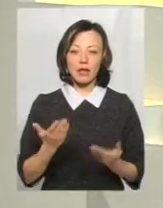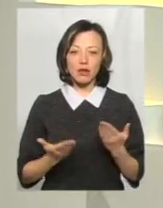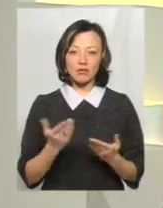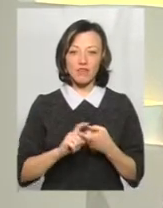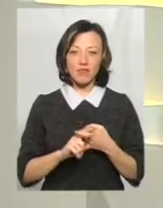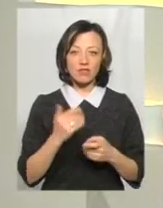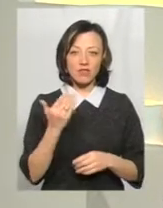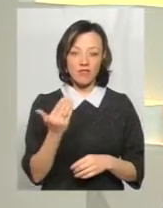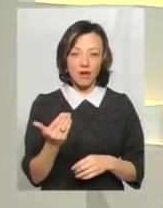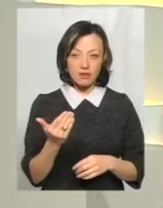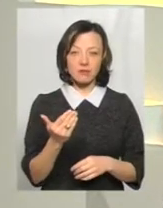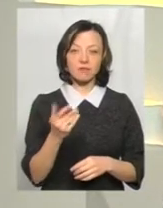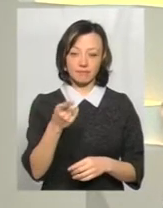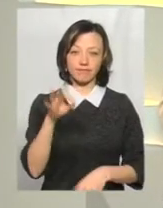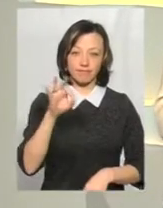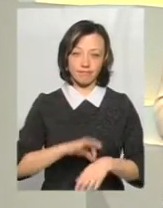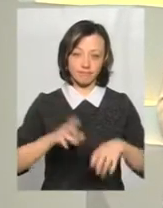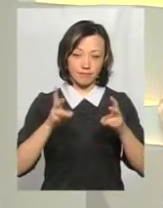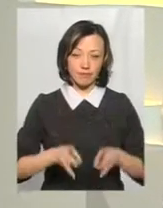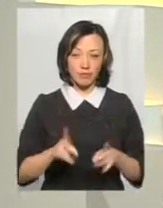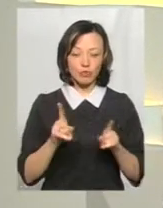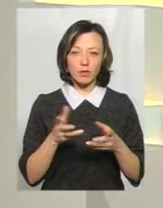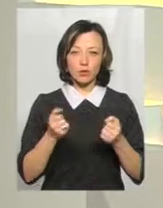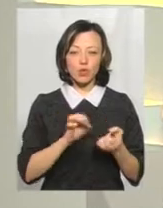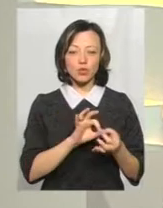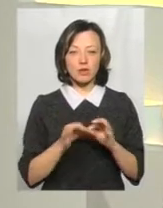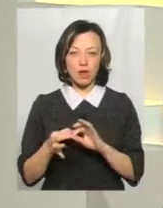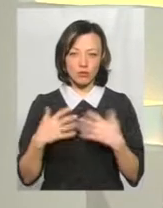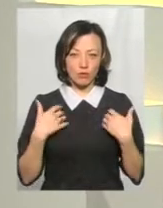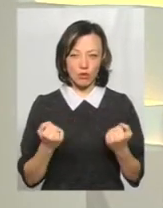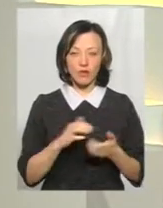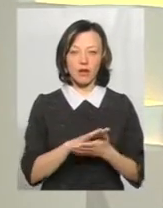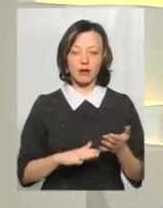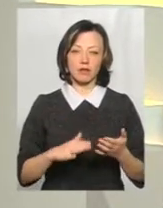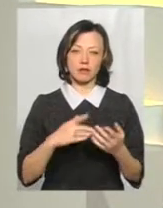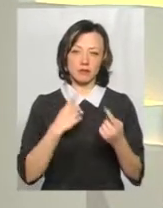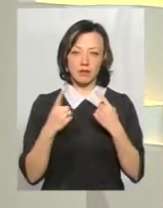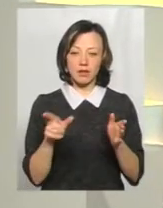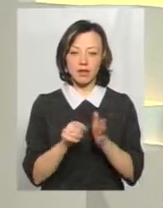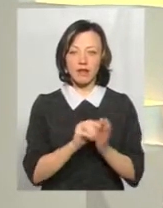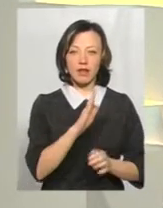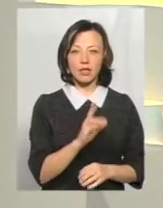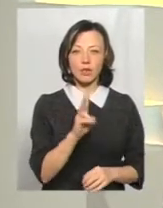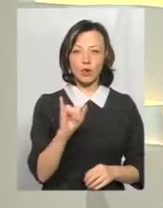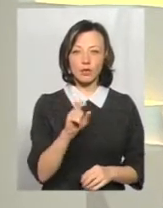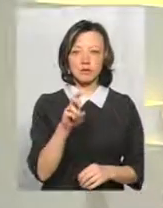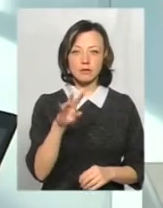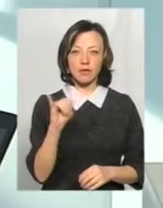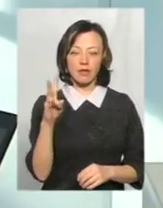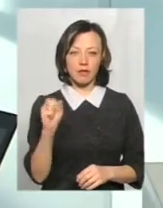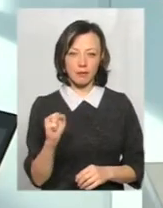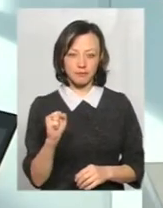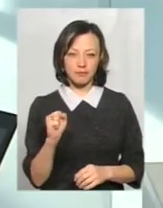вірус вас не оминув, аби не отримати ускладнень. Про це ми говоримо сьогодні з Валентиною Кузьміною. Доброго дня.